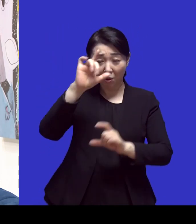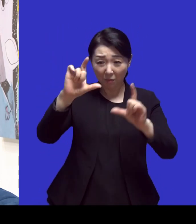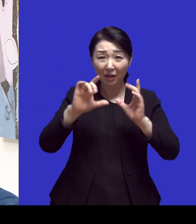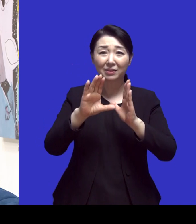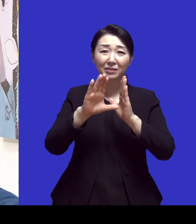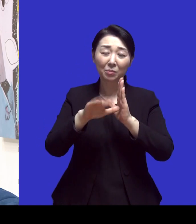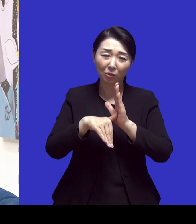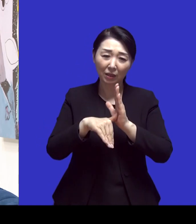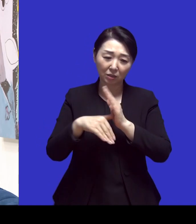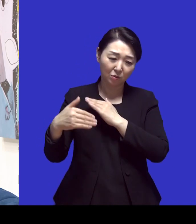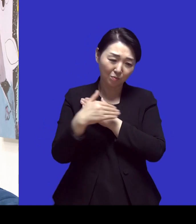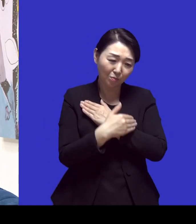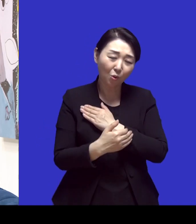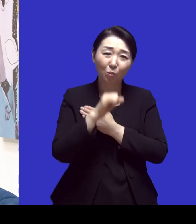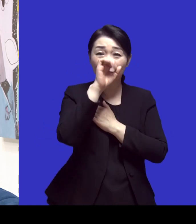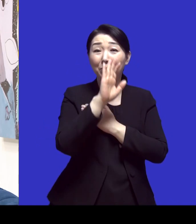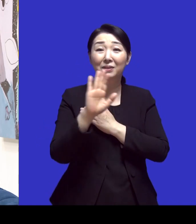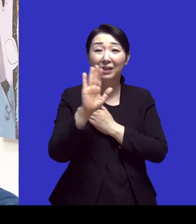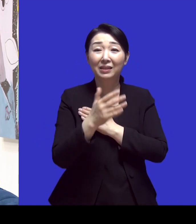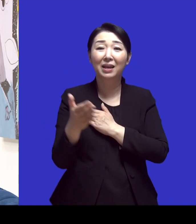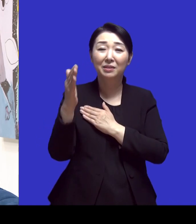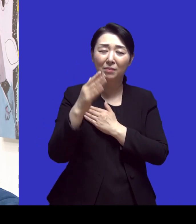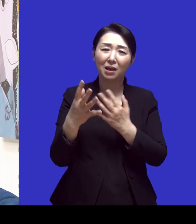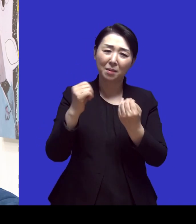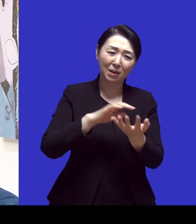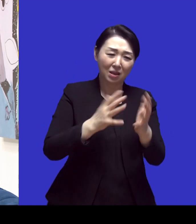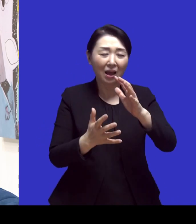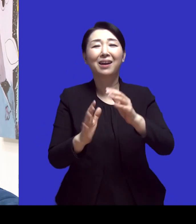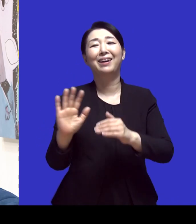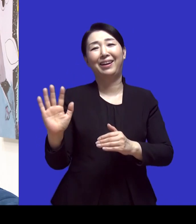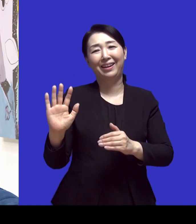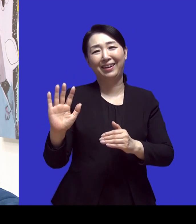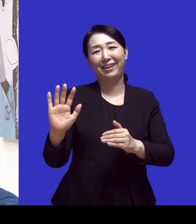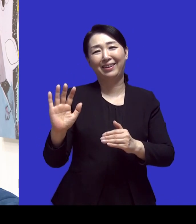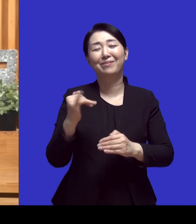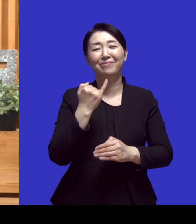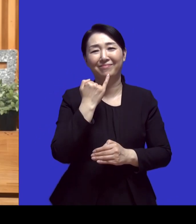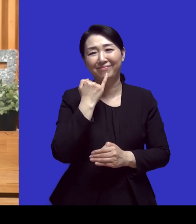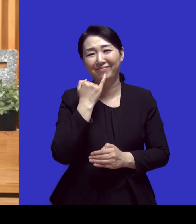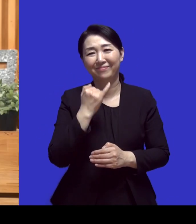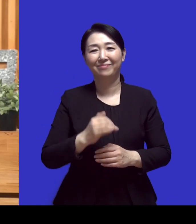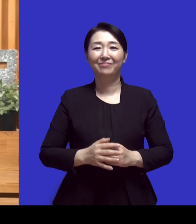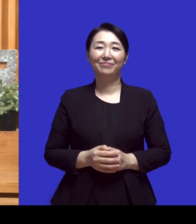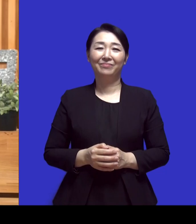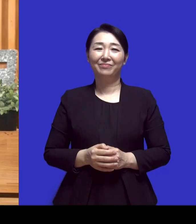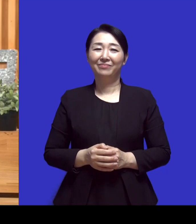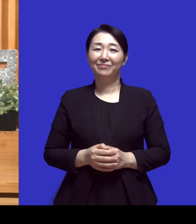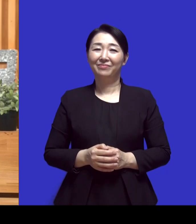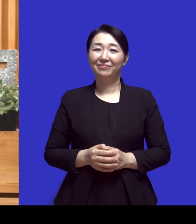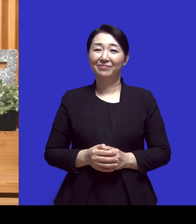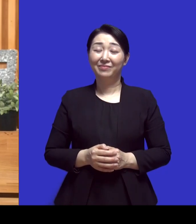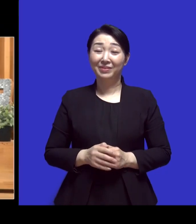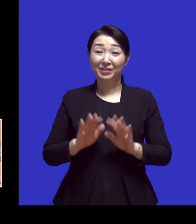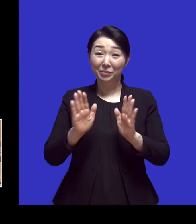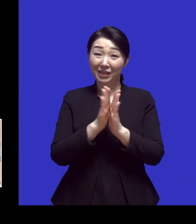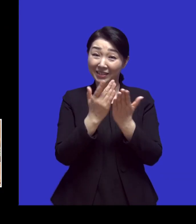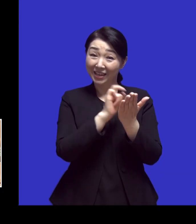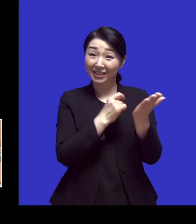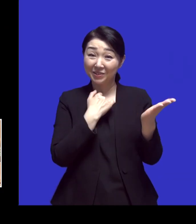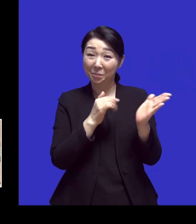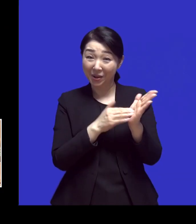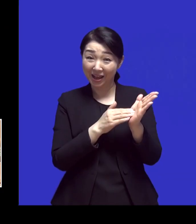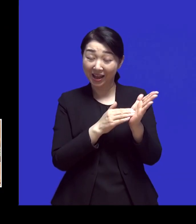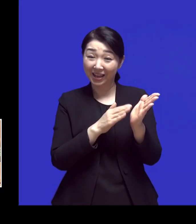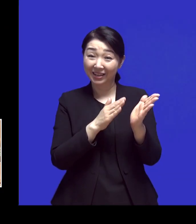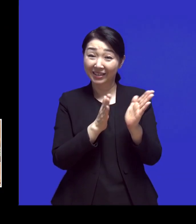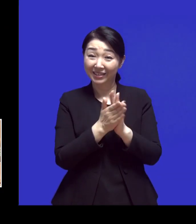나빠졌지만 그렇게 많이 진행되지는 않은 채로 지내고 있습니다 이번에 책을 내셨더라고요 책을 쓰셨는데